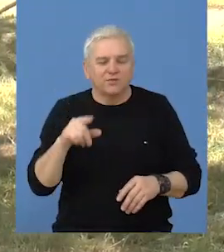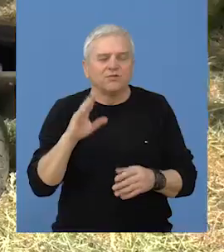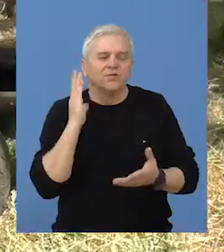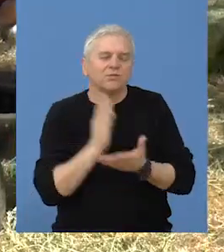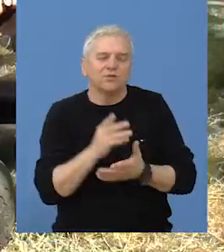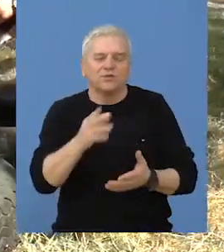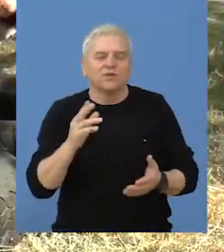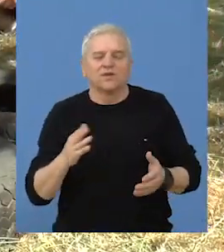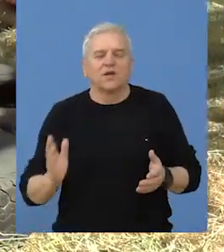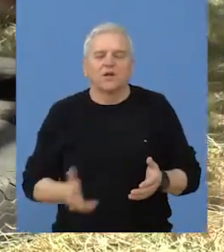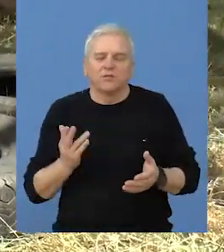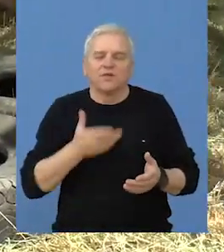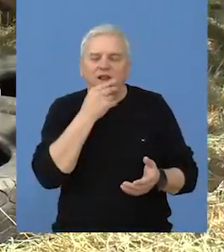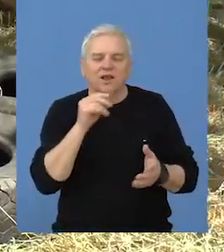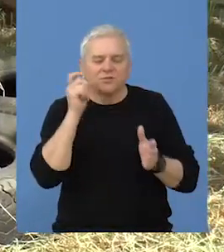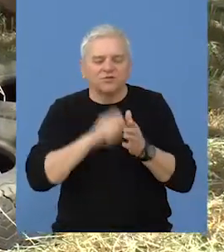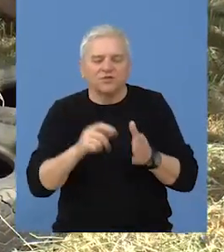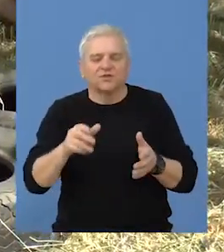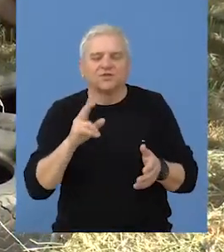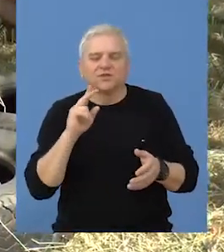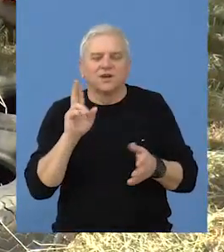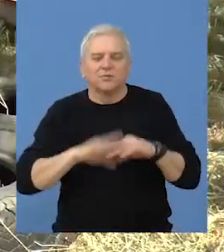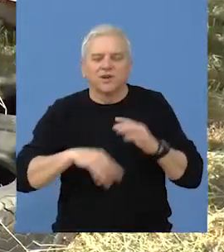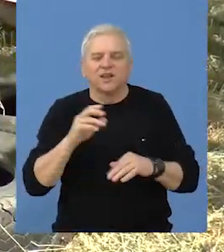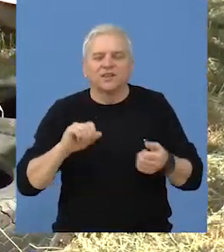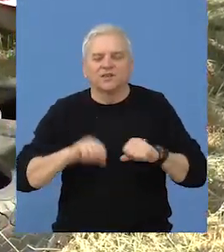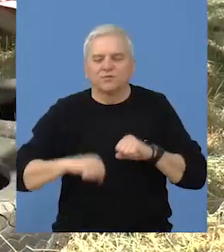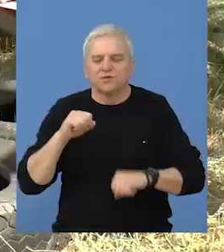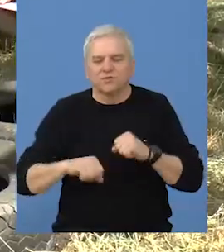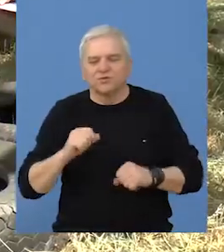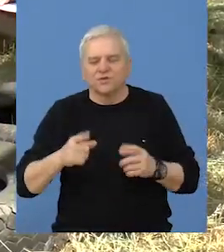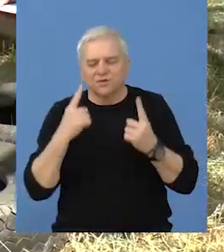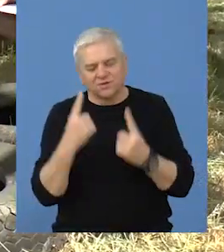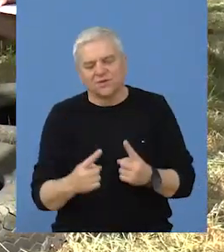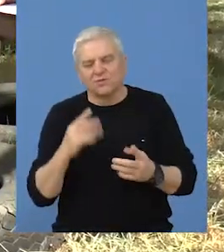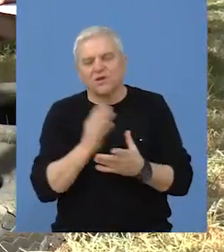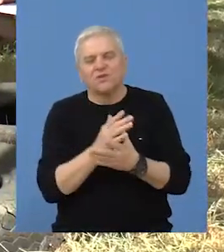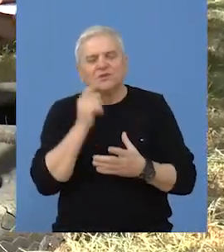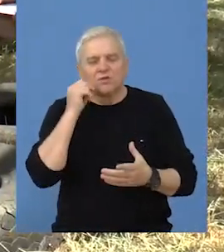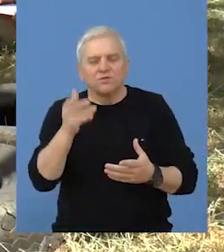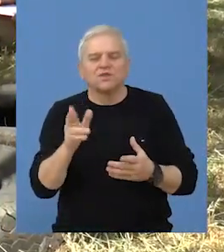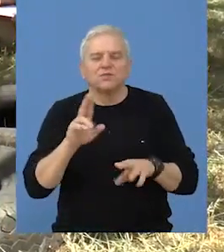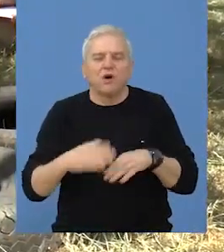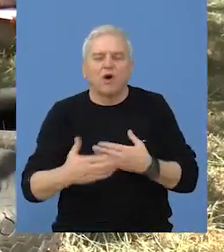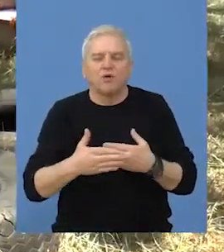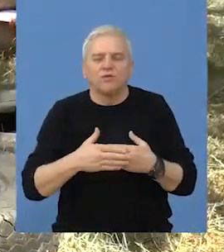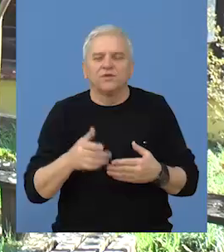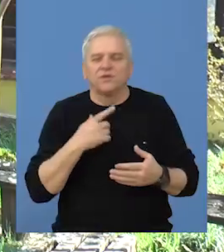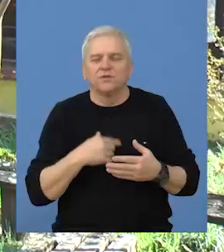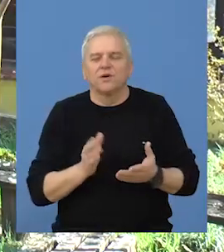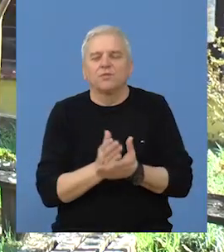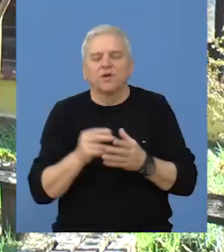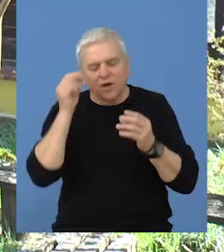godina postaju primerni građani sa izraženim praktičnim veštinama i stabilnim međuljudskim odnosima.